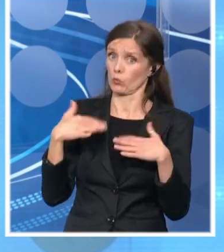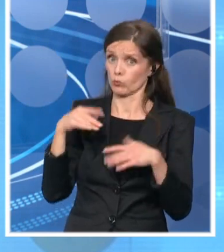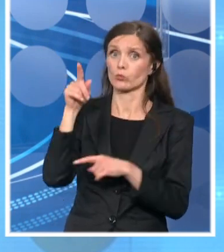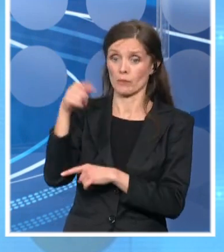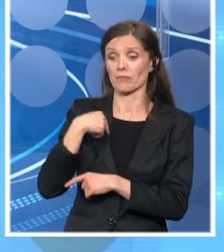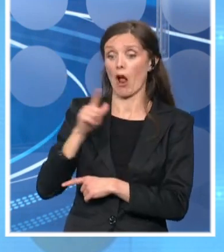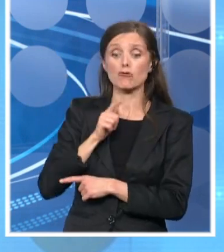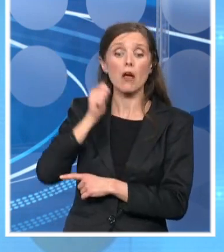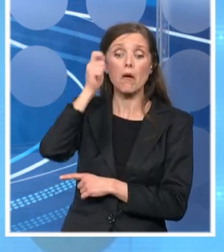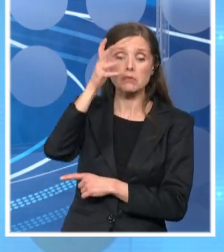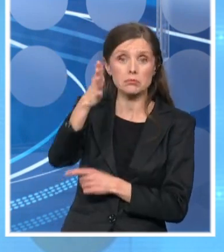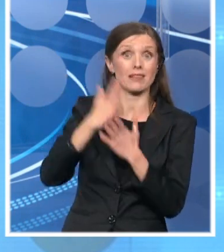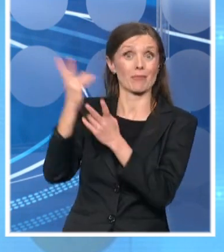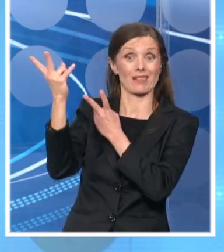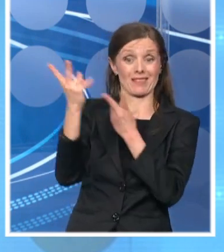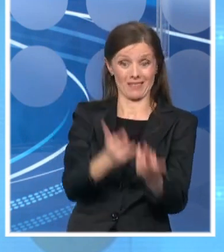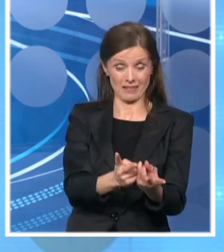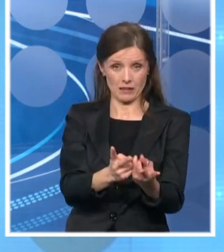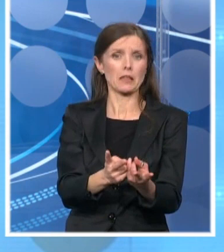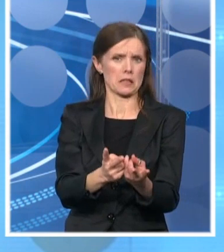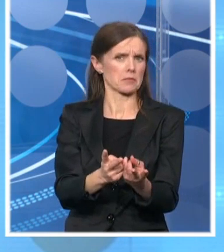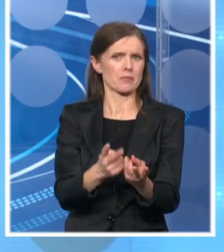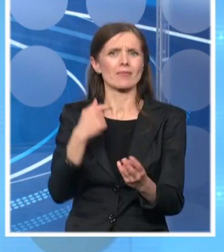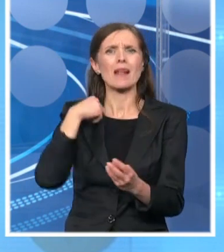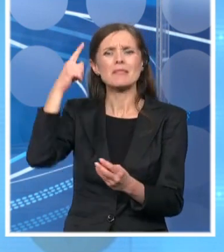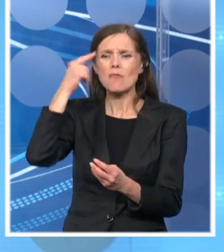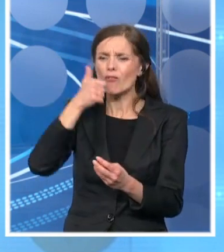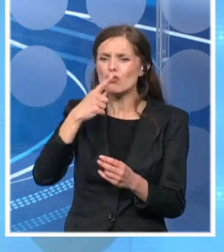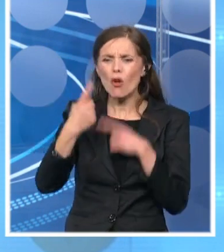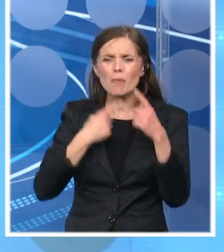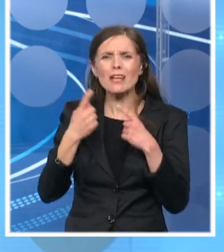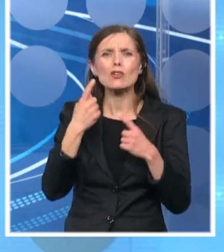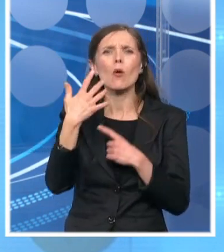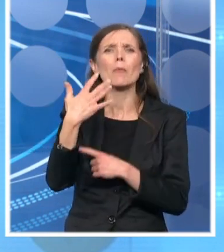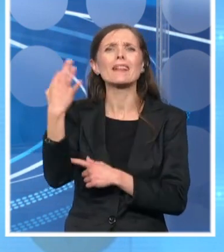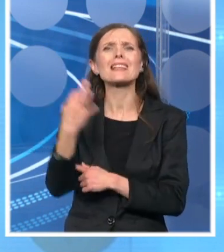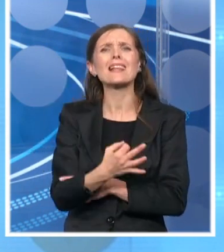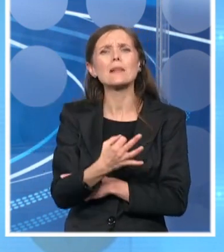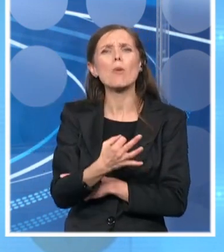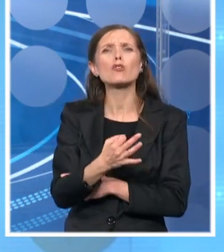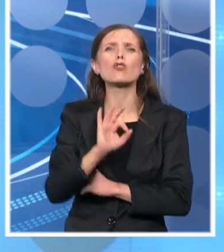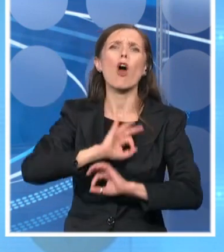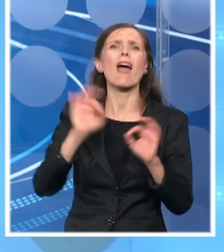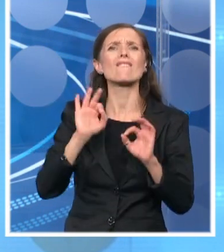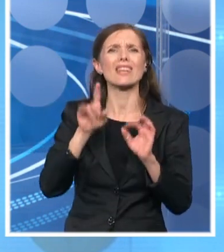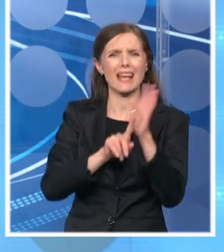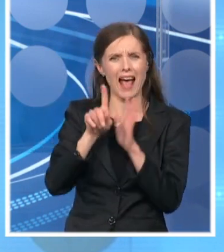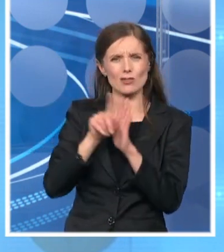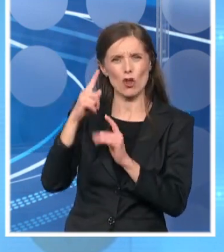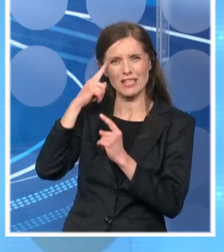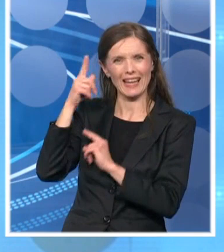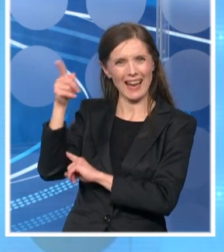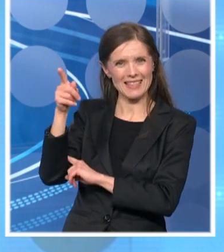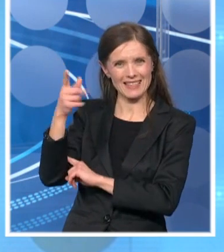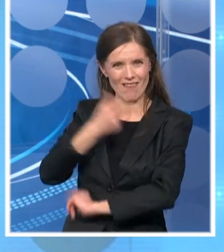u narednih nekoliko dana. I hoću da kažem da je ovo što se pominje o ovih 50% efikasnost kineske vakcine. To je danas i